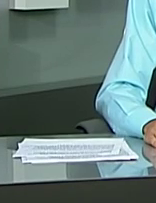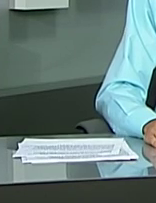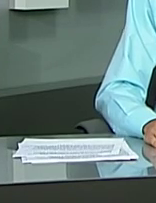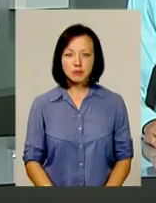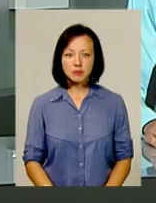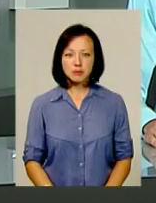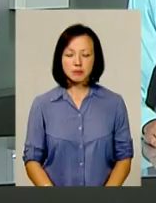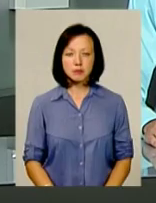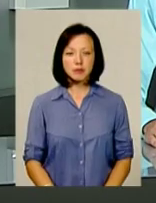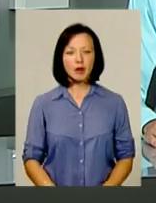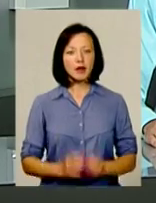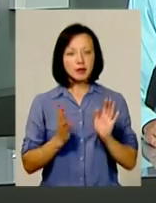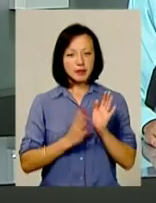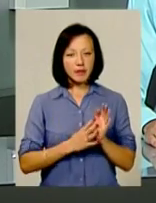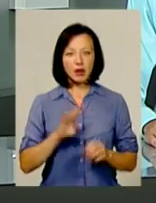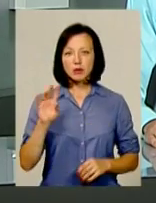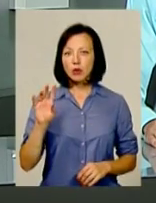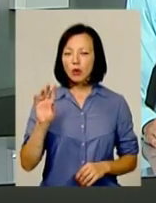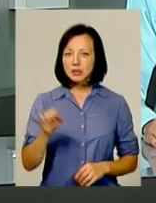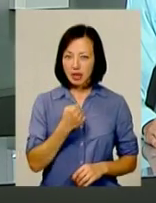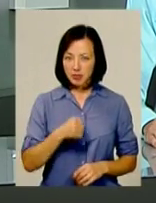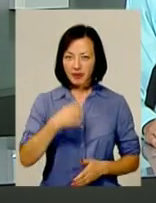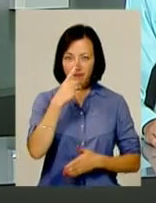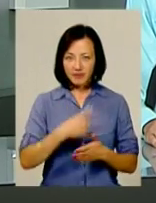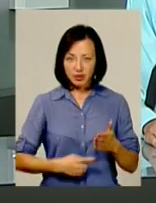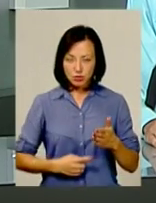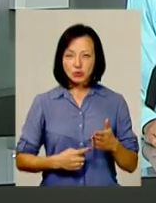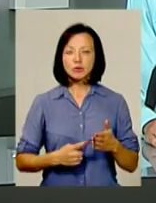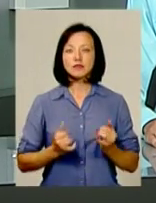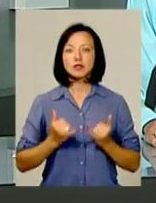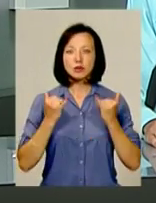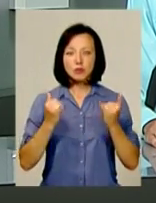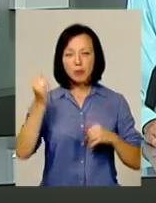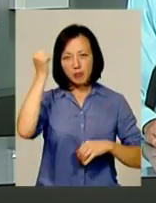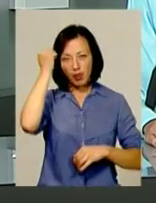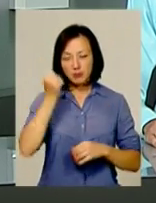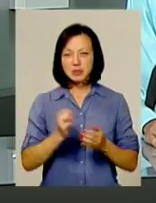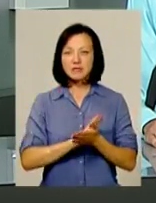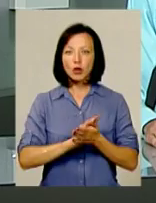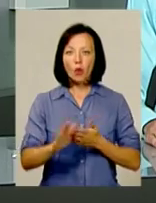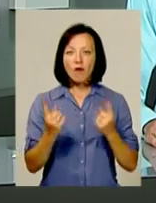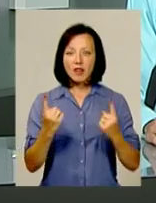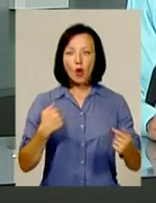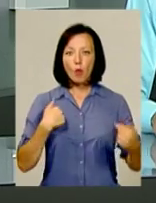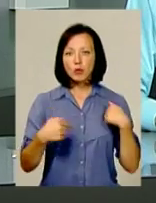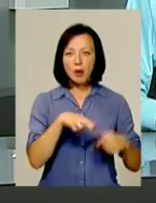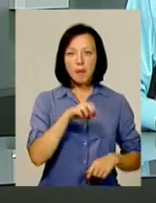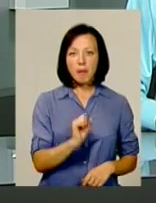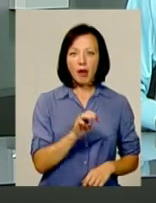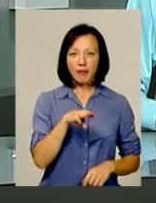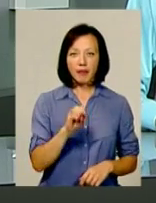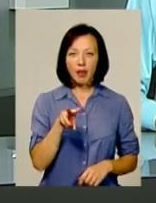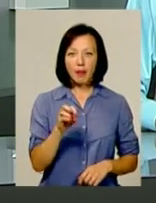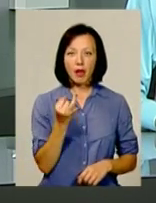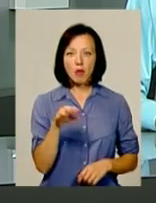9 серпня християни Східного обряду вшановують пам'ять святого великомученика Пантелеймуна Цілителя. Він був лікарем,